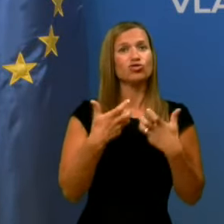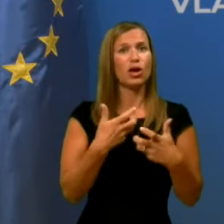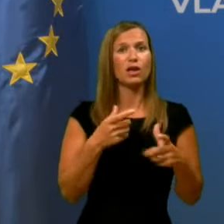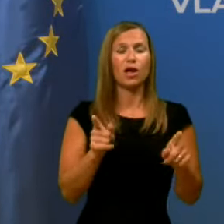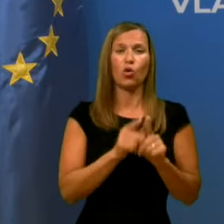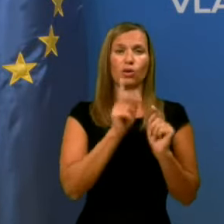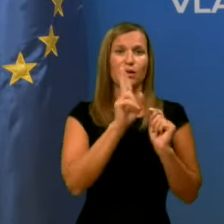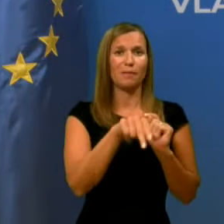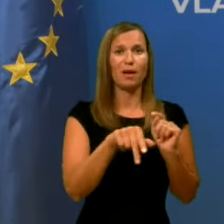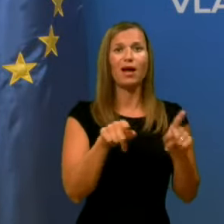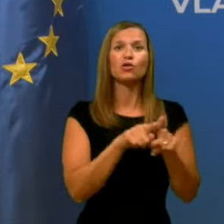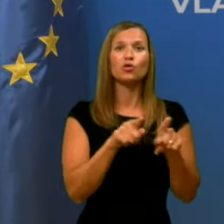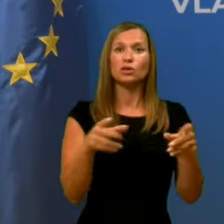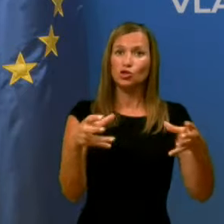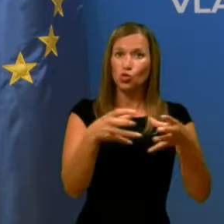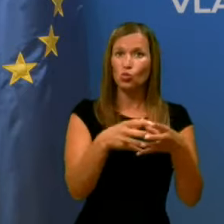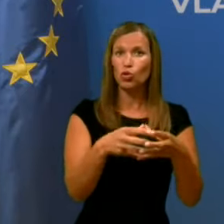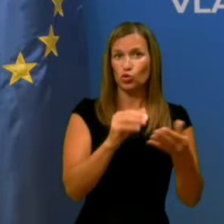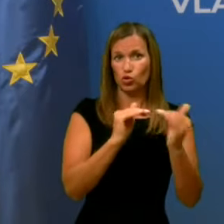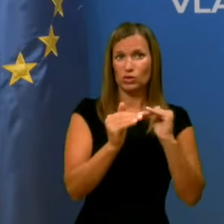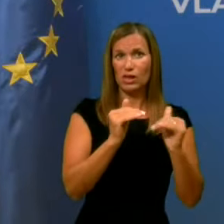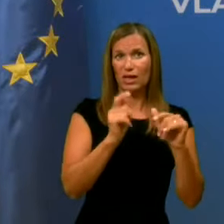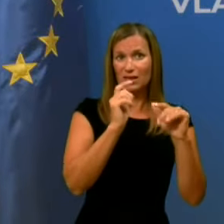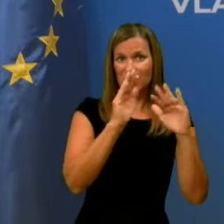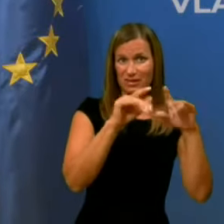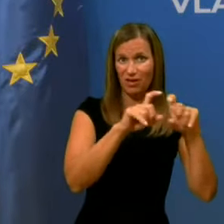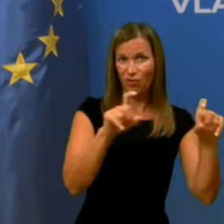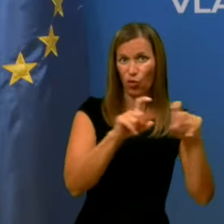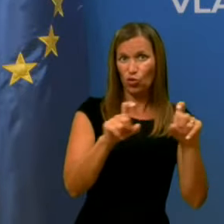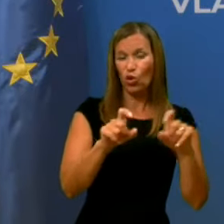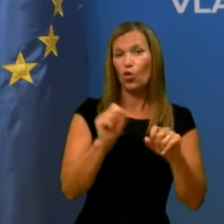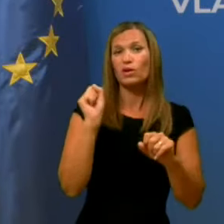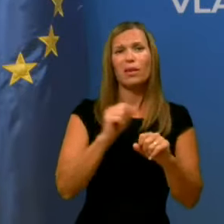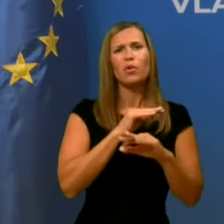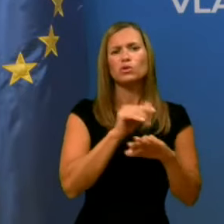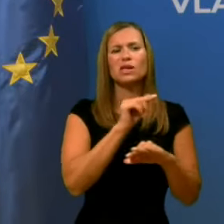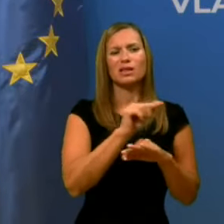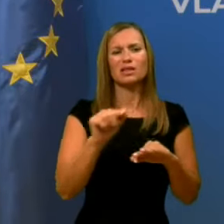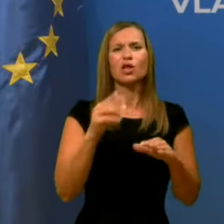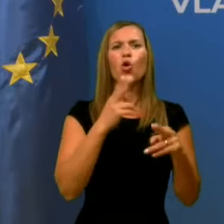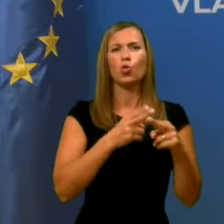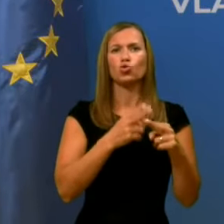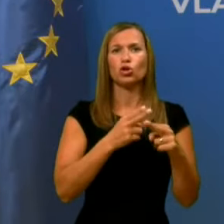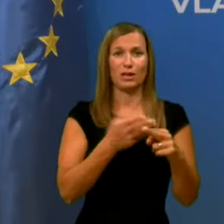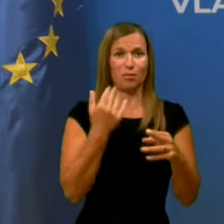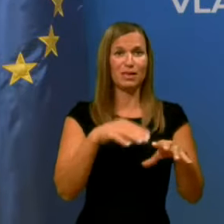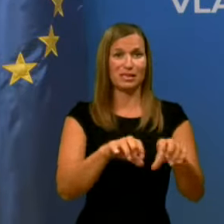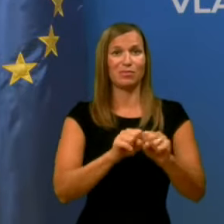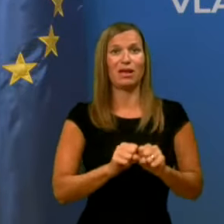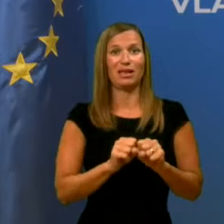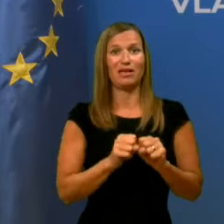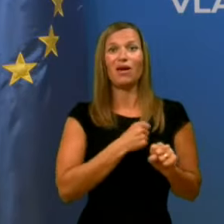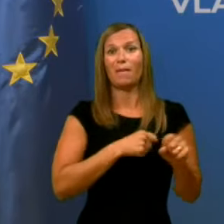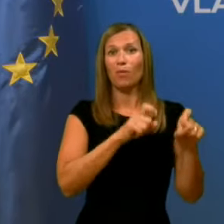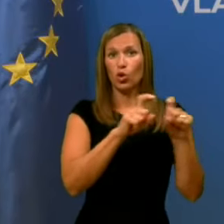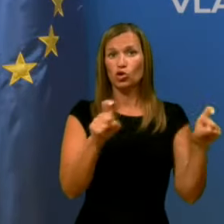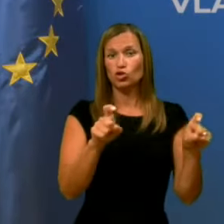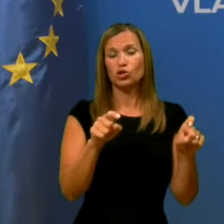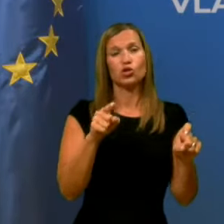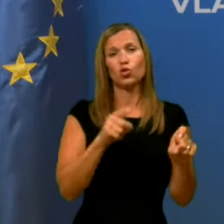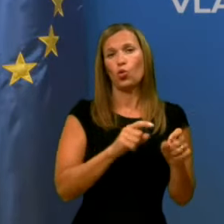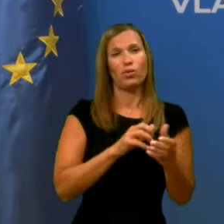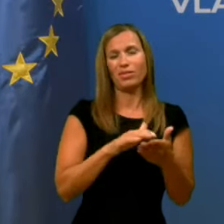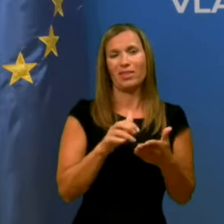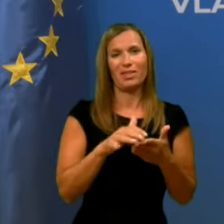ima tudi skupnost socialnih zavodov, da bi vsi ti okuženi bili sprejeti v bovnišnico, enostavno ne